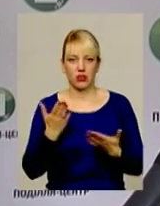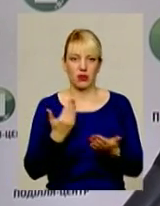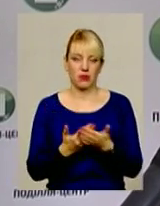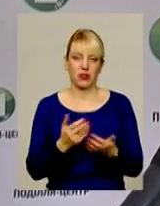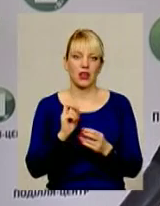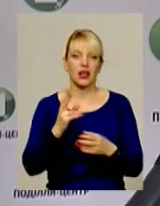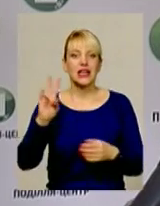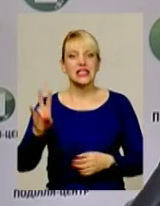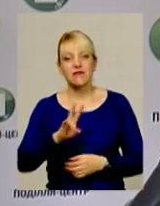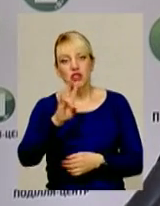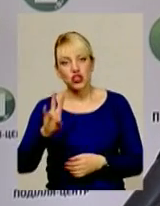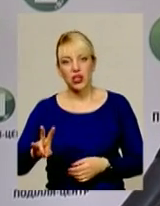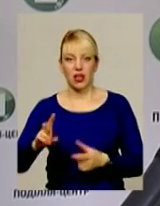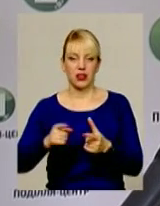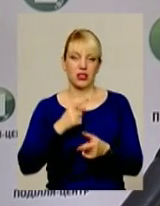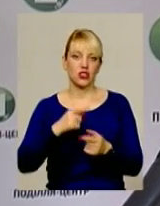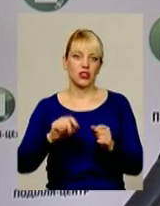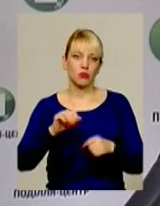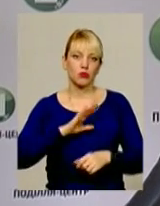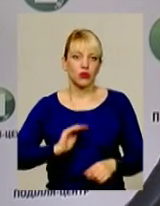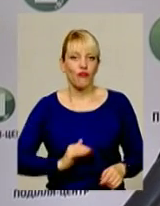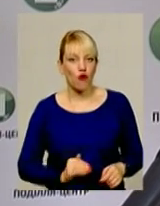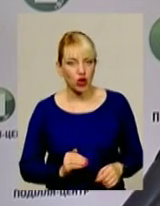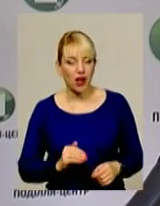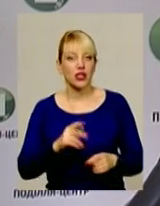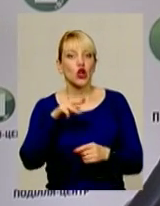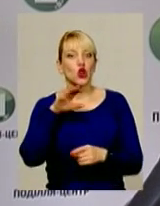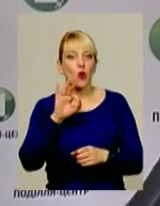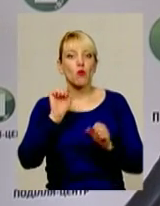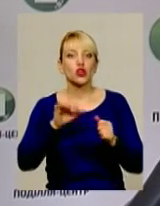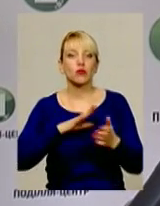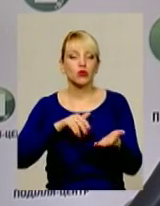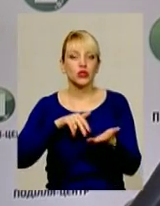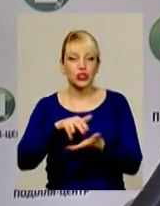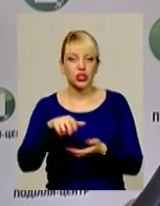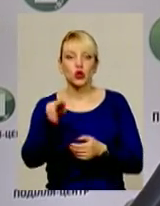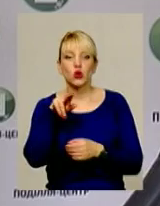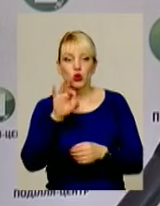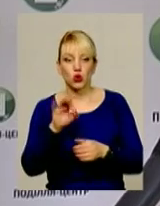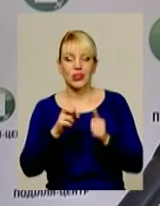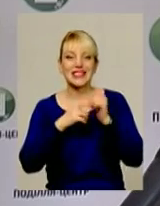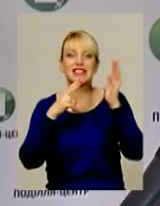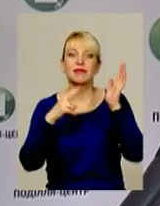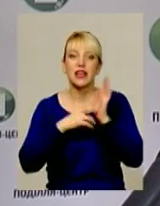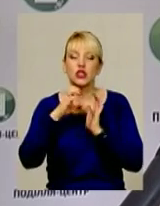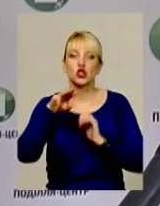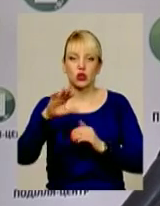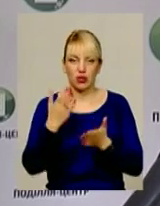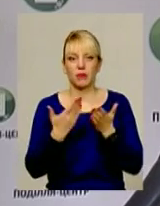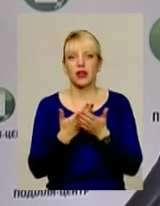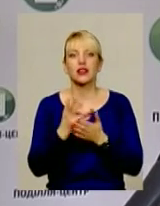священники, або дворяни, то можна дійти до 17-го сторіччя. Можуть